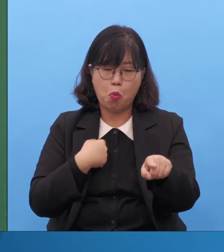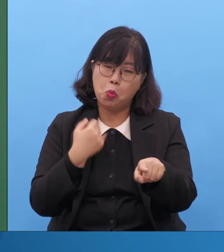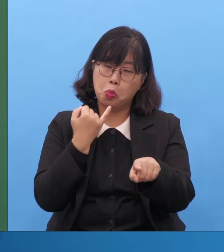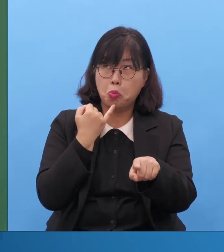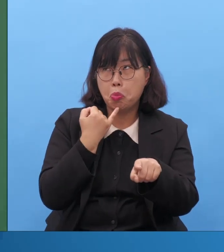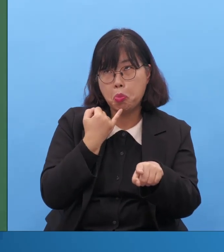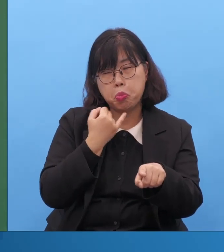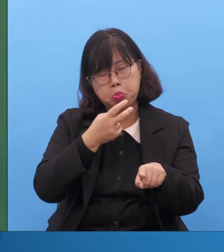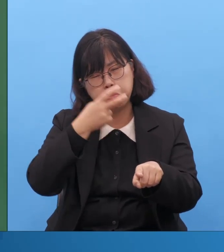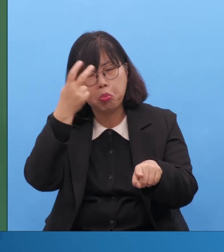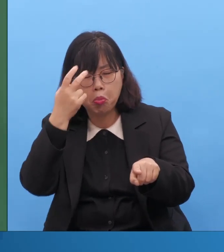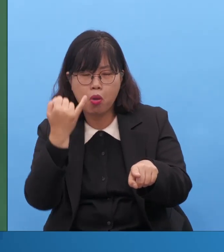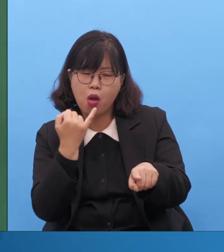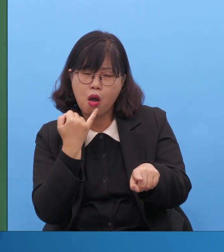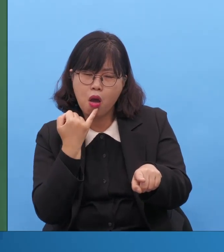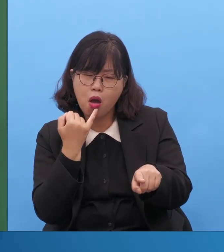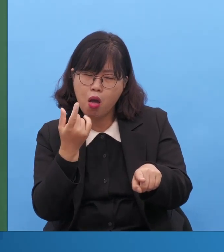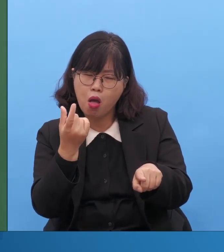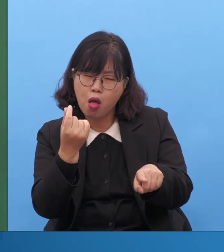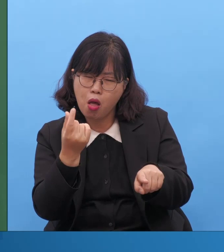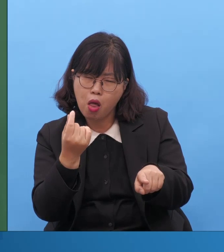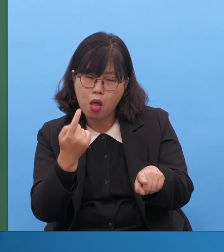그 사람들이 여기 가겠어요?